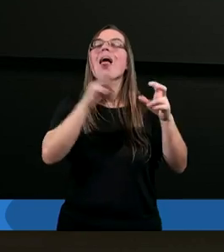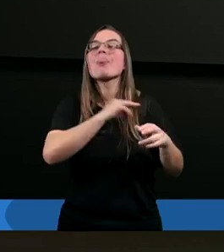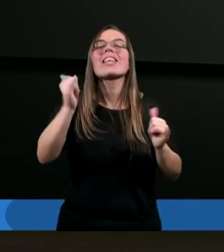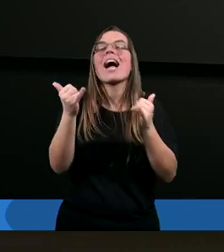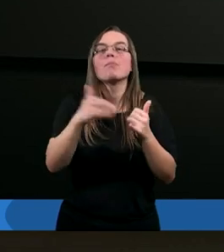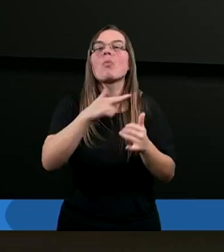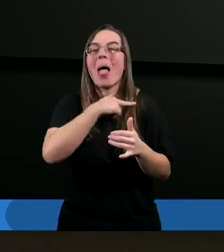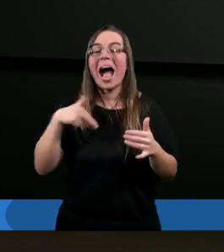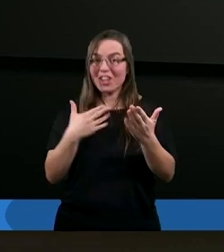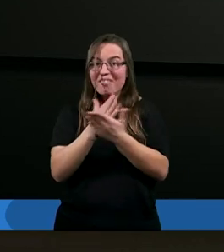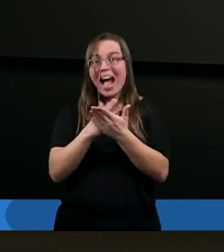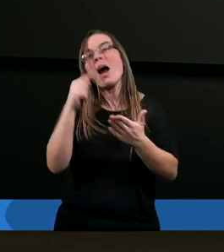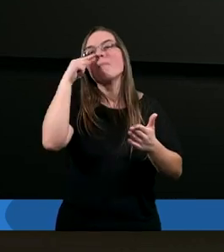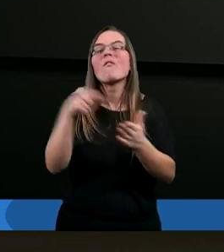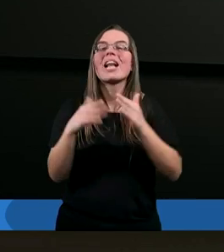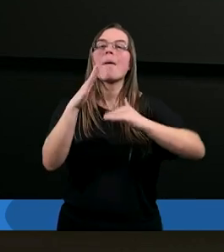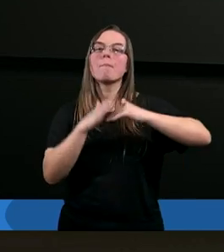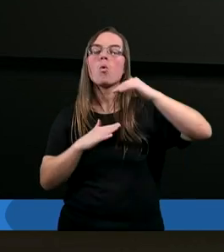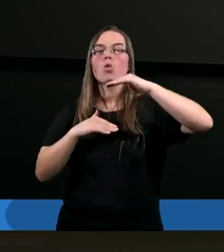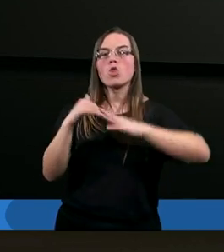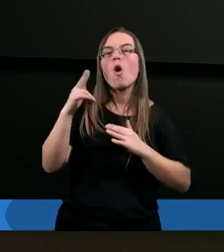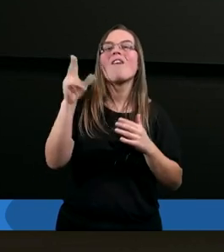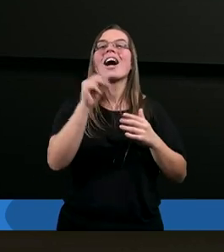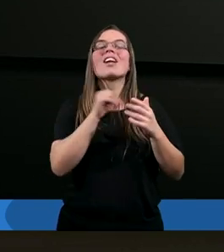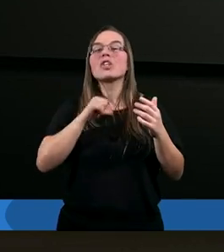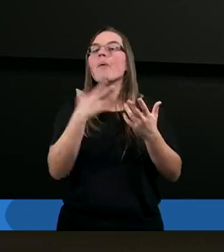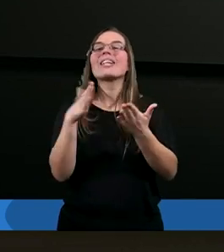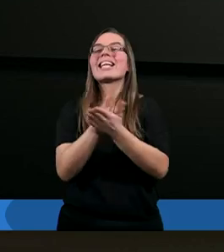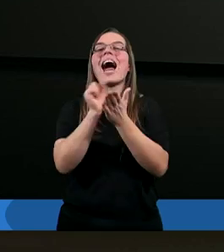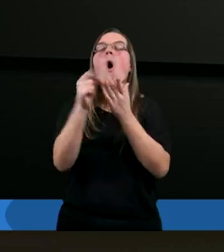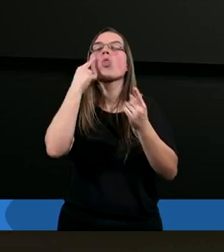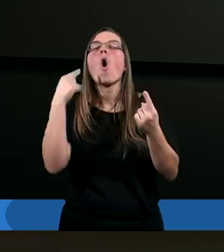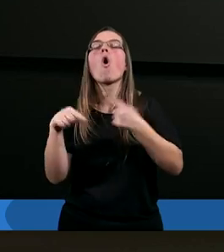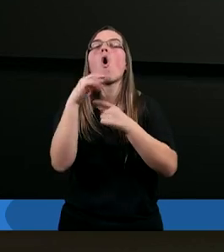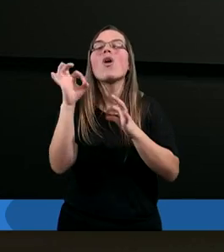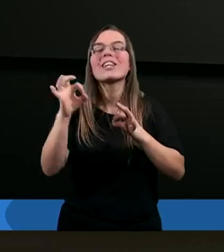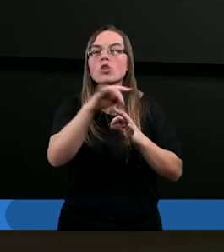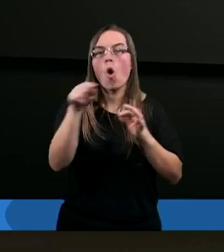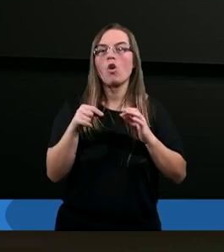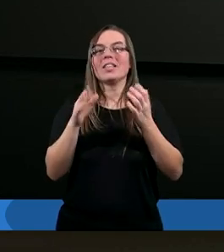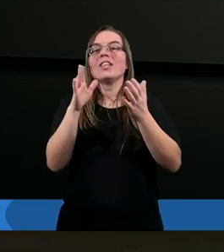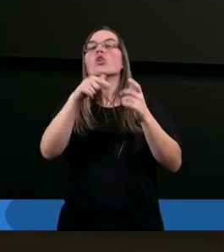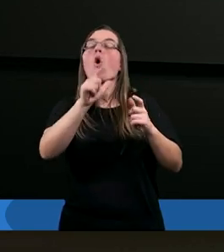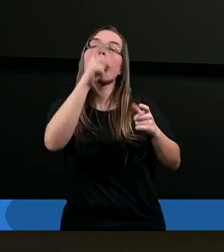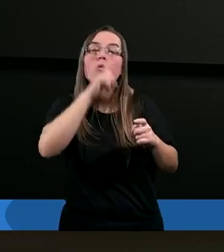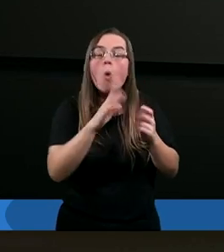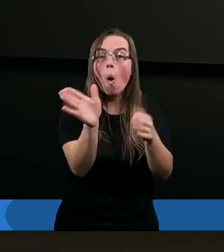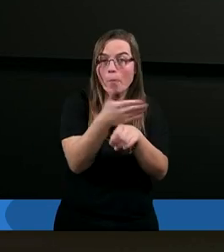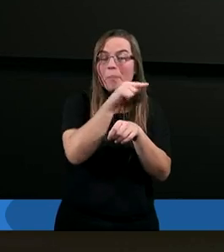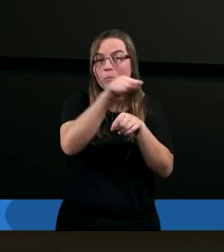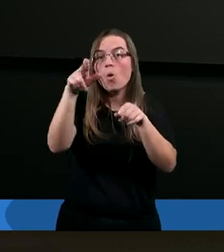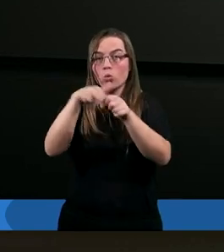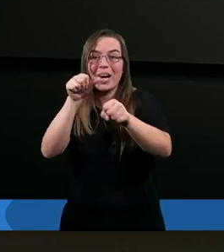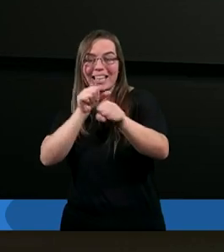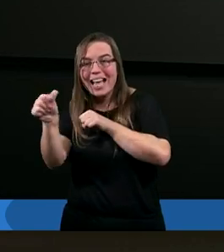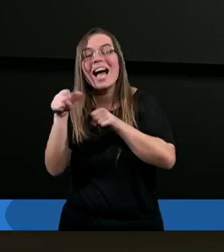wiara powinna budować się niezależnie od okoliczności? Że to zło którego się nie trzeba